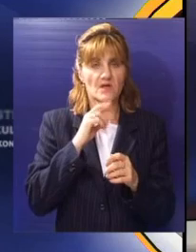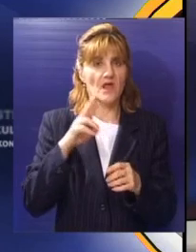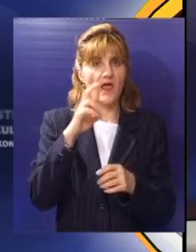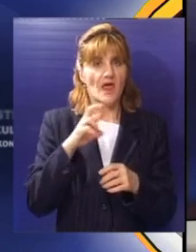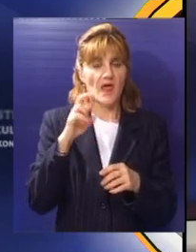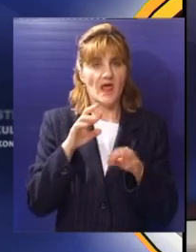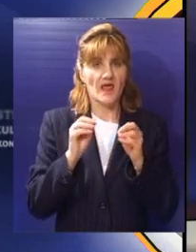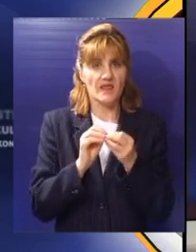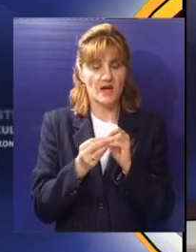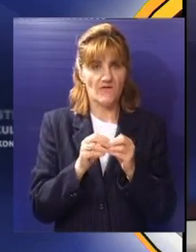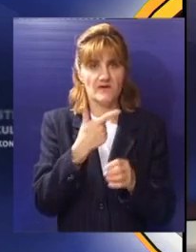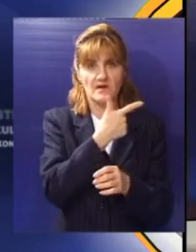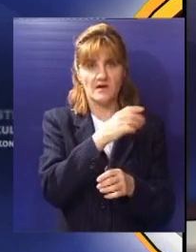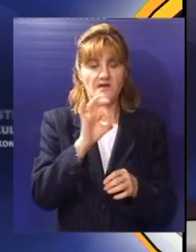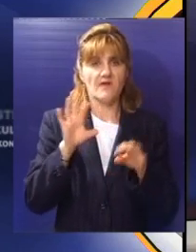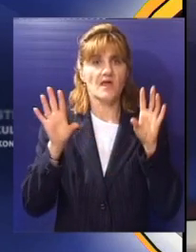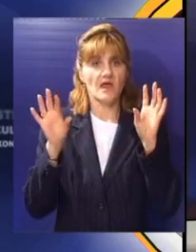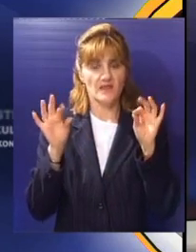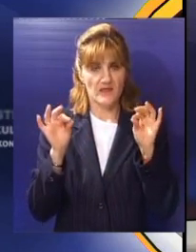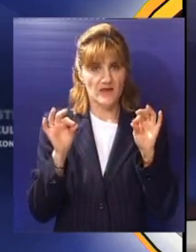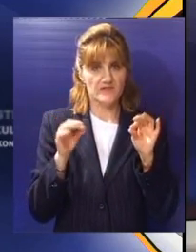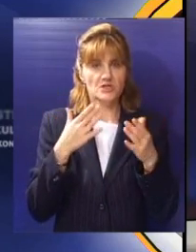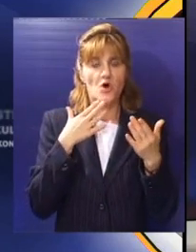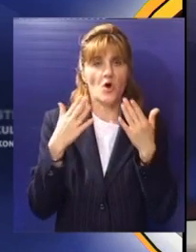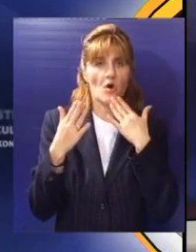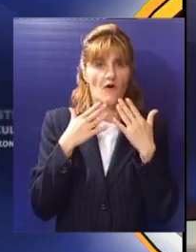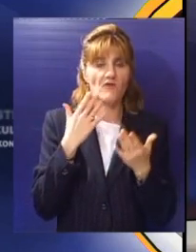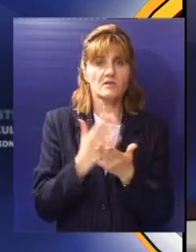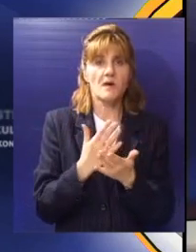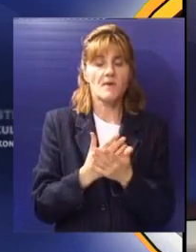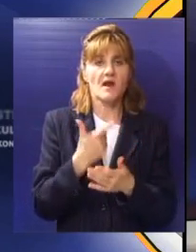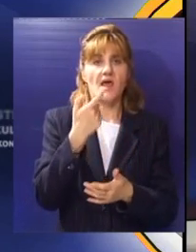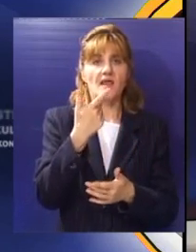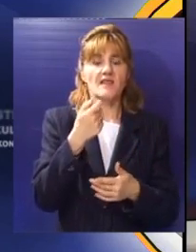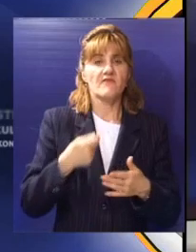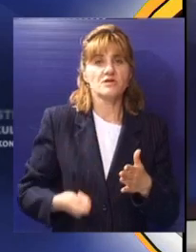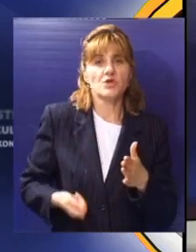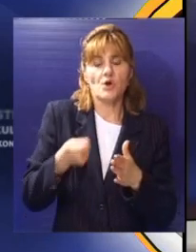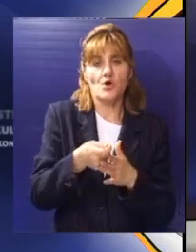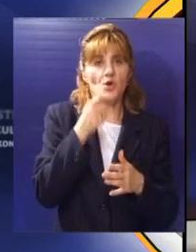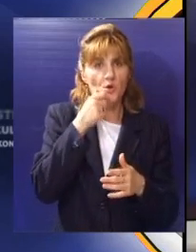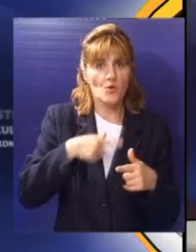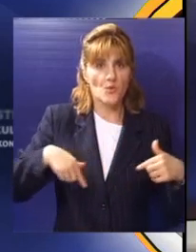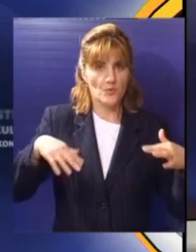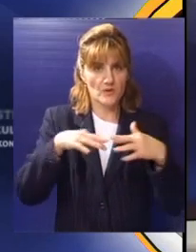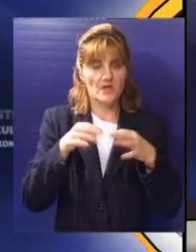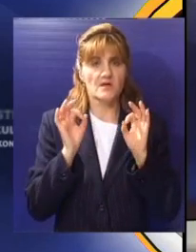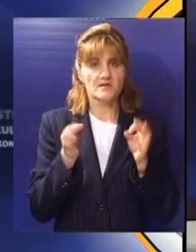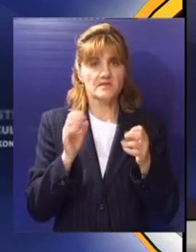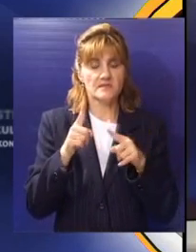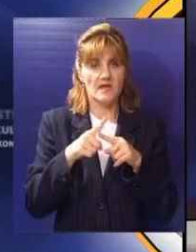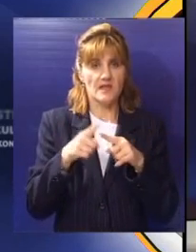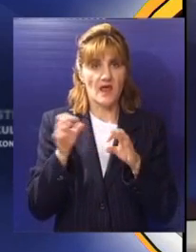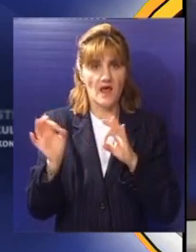e-trgovina 2010. Konferencija je okupila oko 300 učesnika iz oblasti informacijonih tehnologija, a bit će